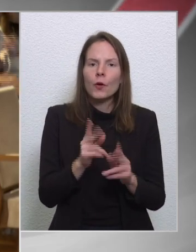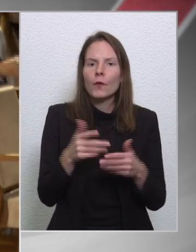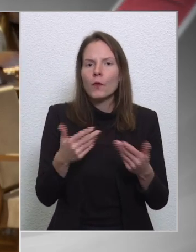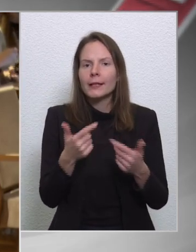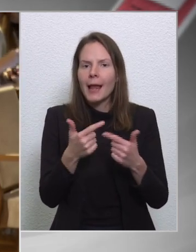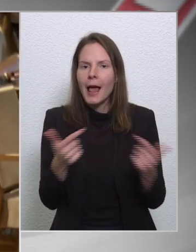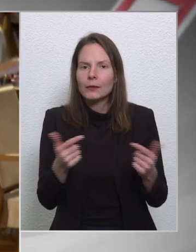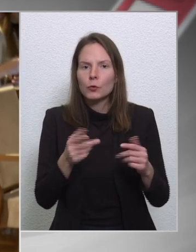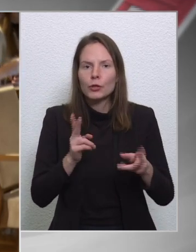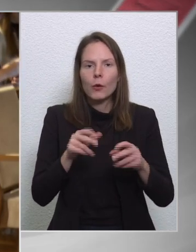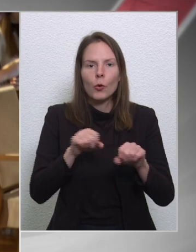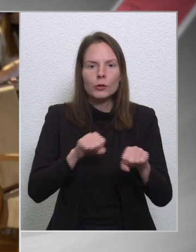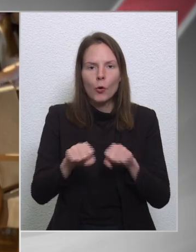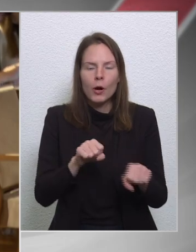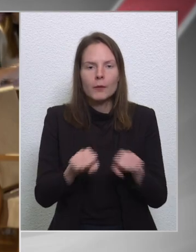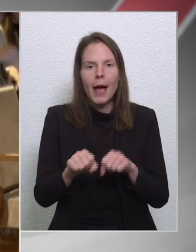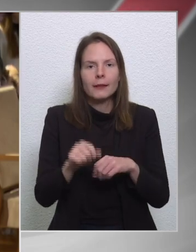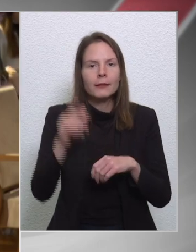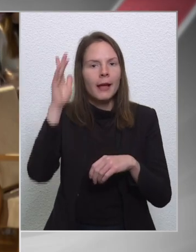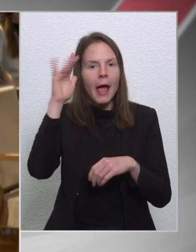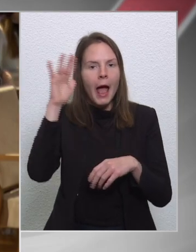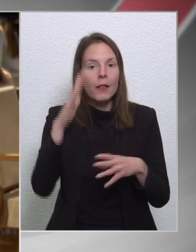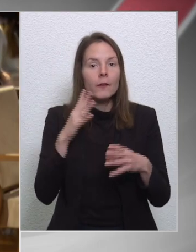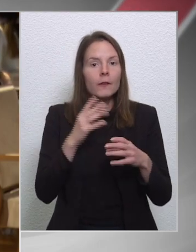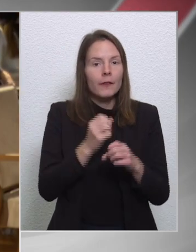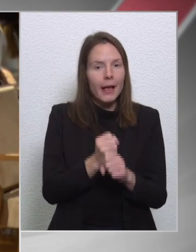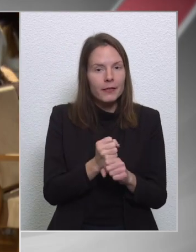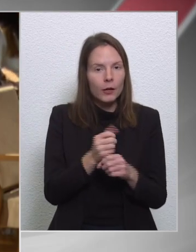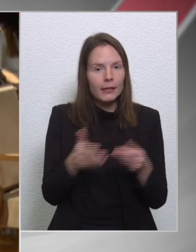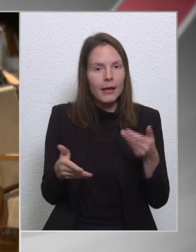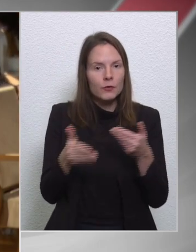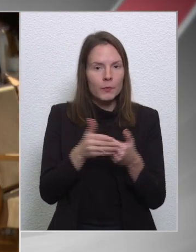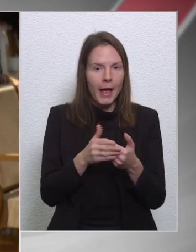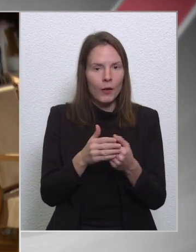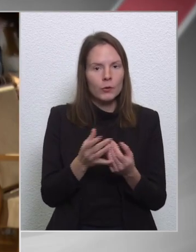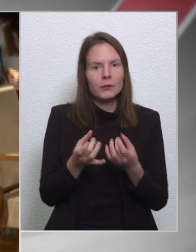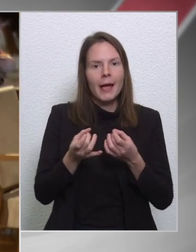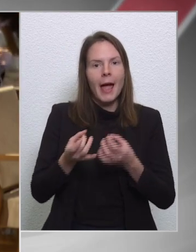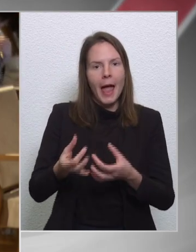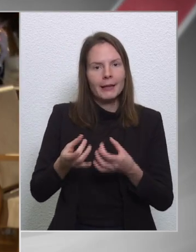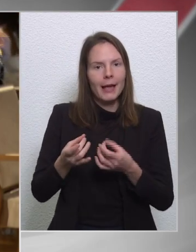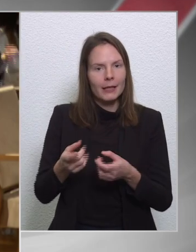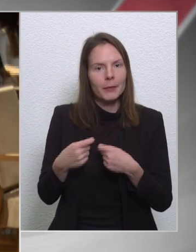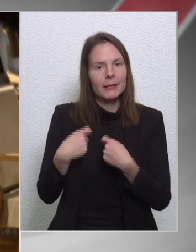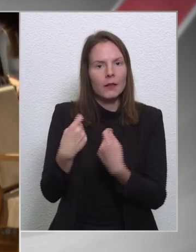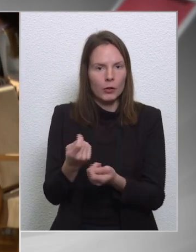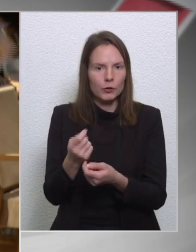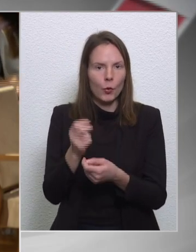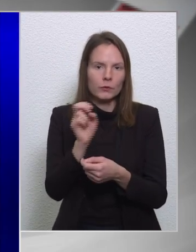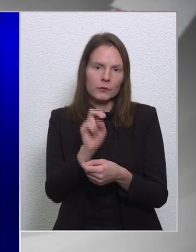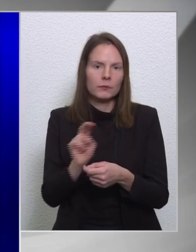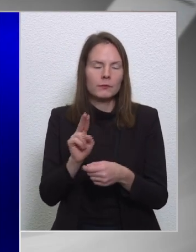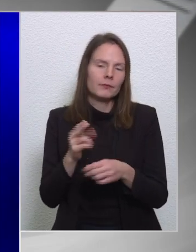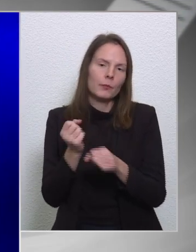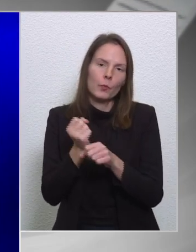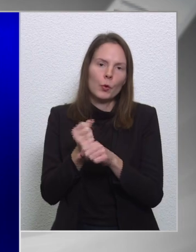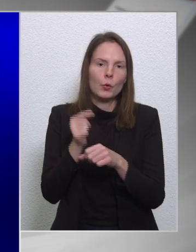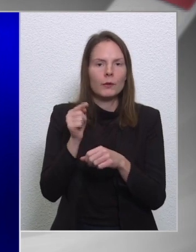lehetőség arra, hogy a kormány az elvei fenntartása mellett adjon engedményeket a brüsszelink követelésekben?